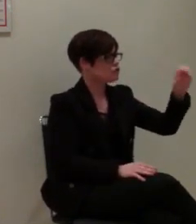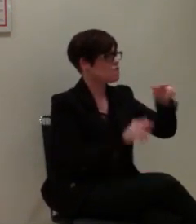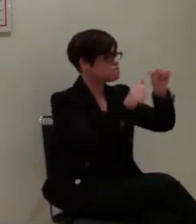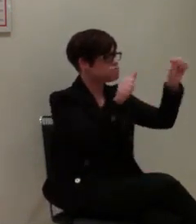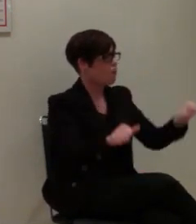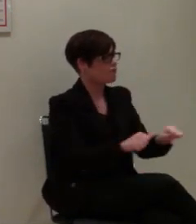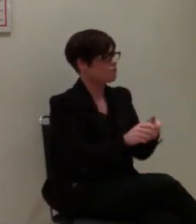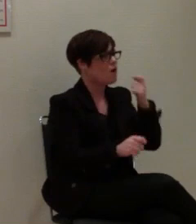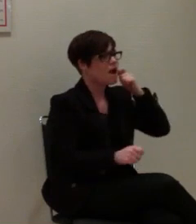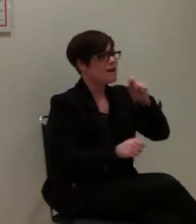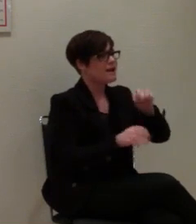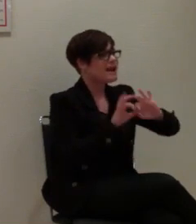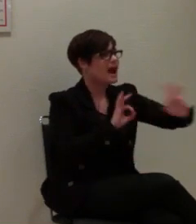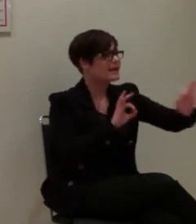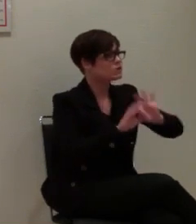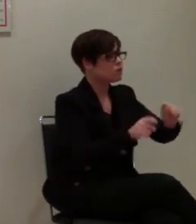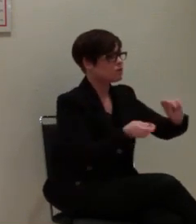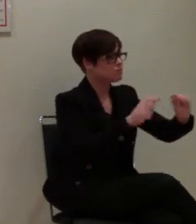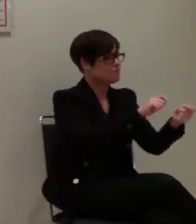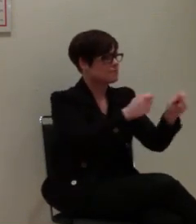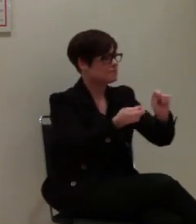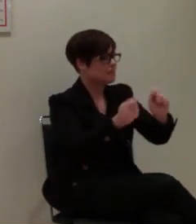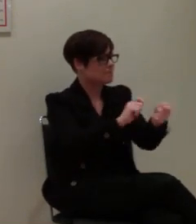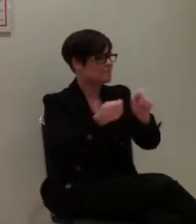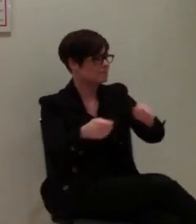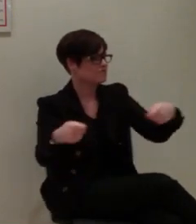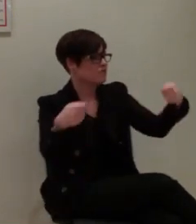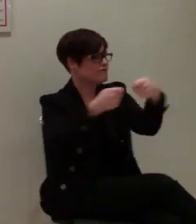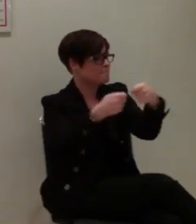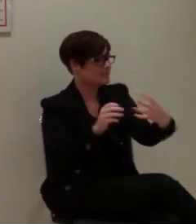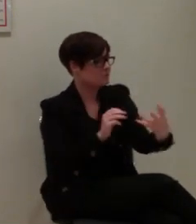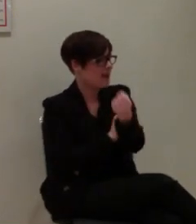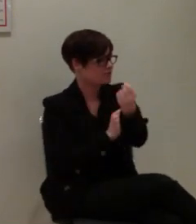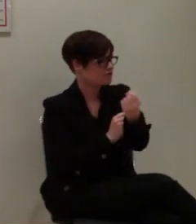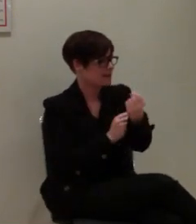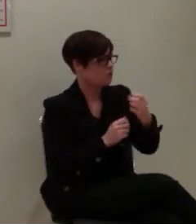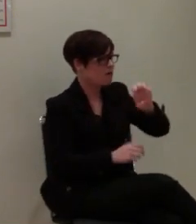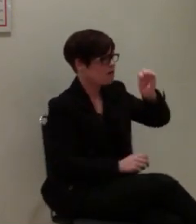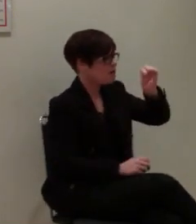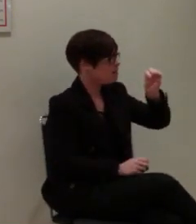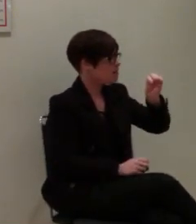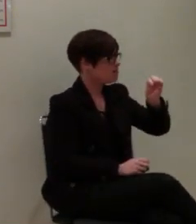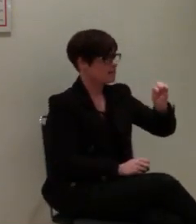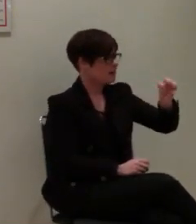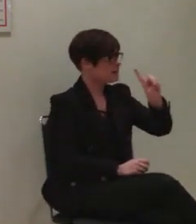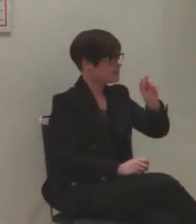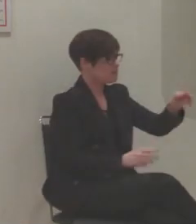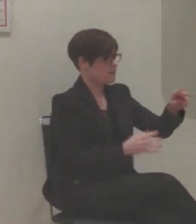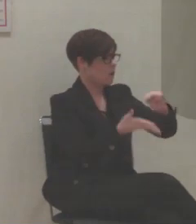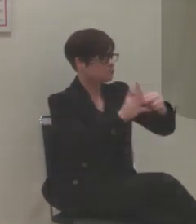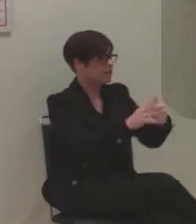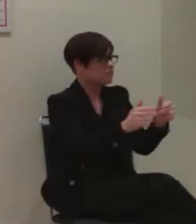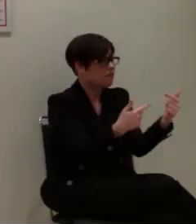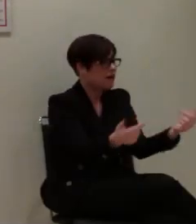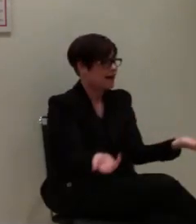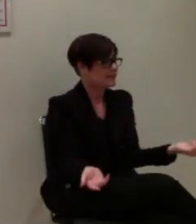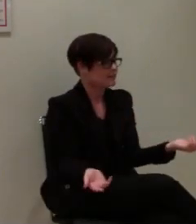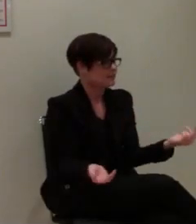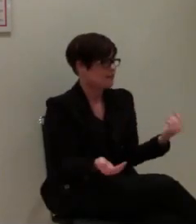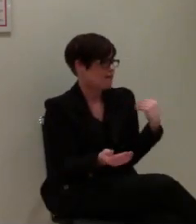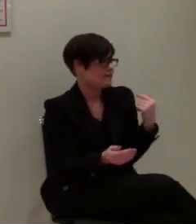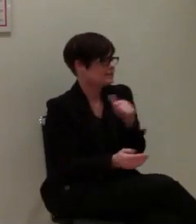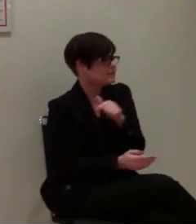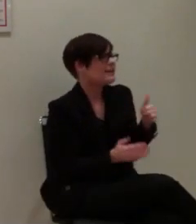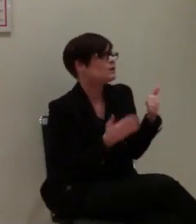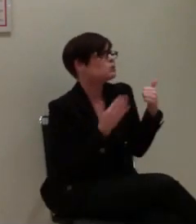hin und her switchen konnte, um Verbindungen herzustellen. Da war noch nichts mit EDV-Technik. Als wir 2006